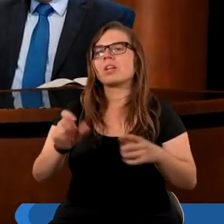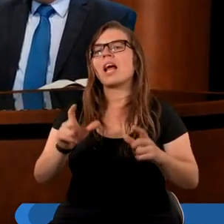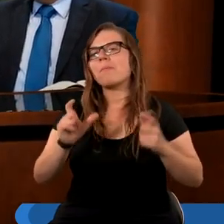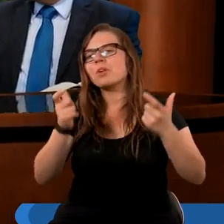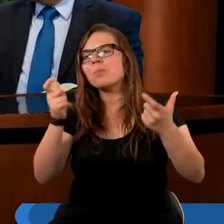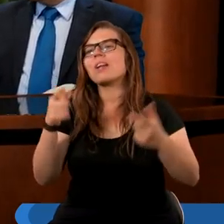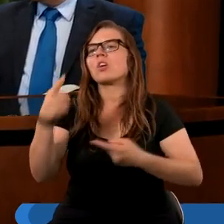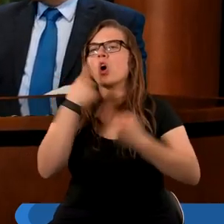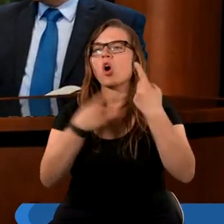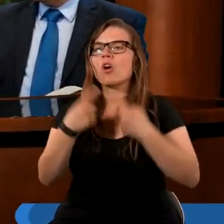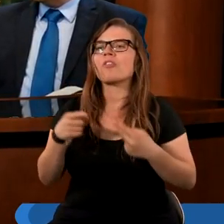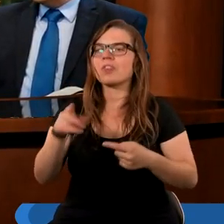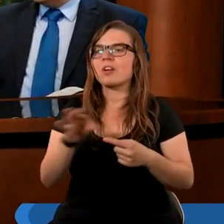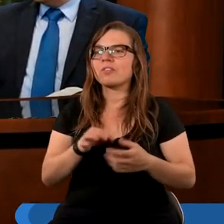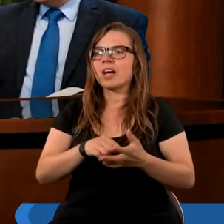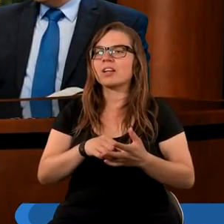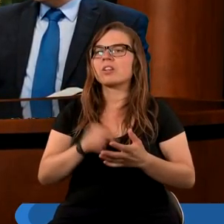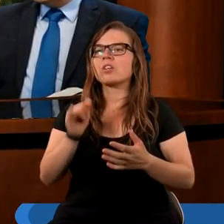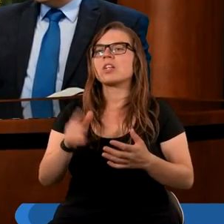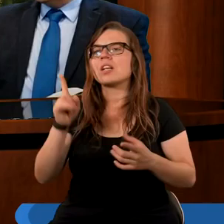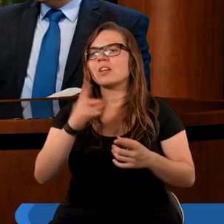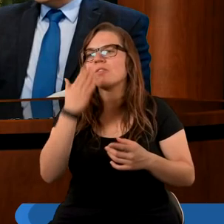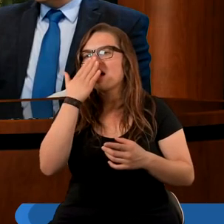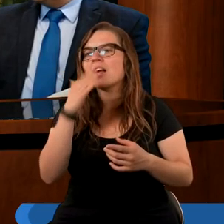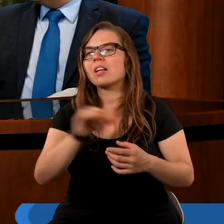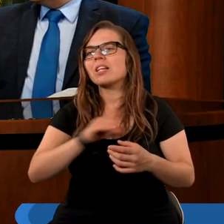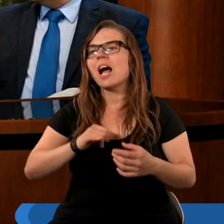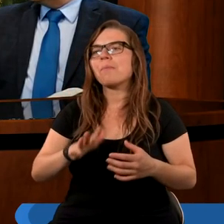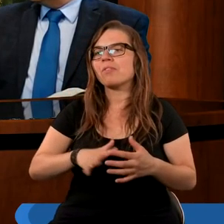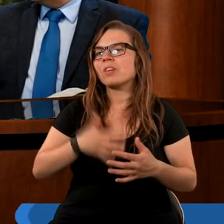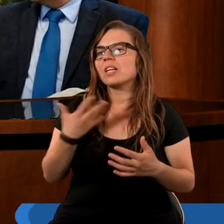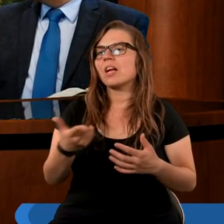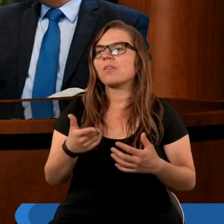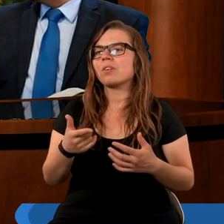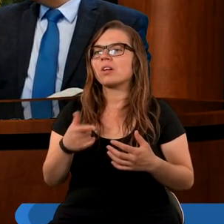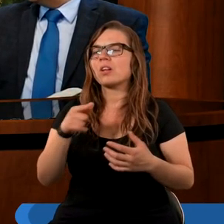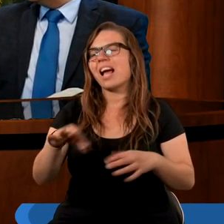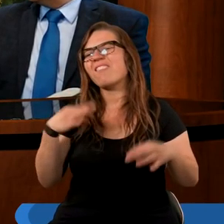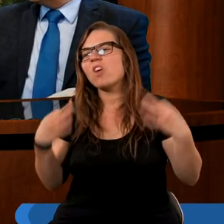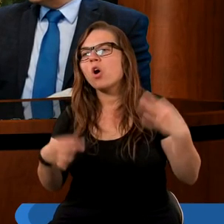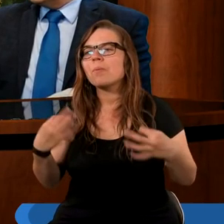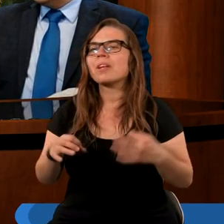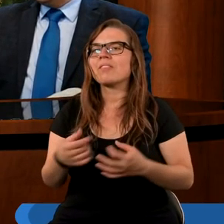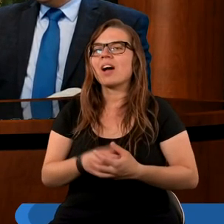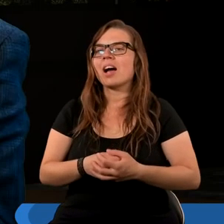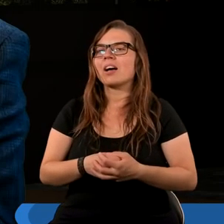przypadkowości w rozważaniu Słowa Bożego, no trzeba szukać w samej Biblii znaczenia tych symboli.